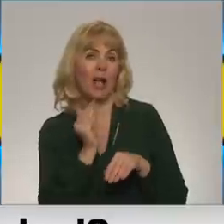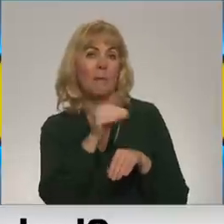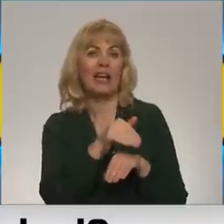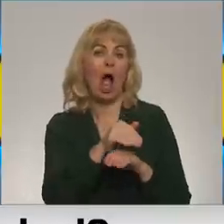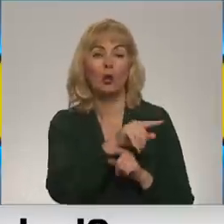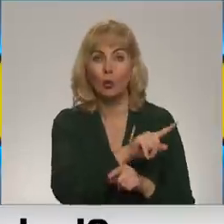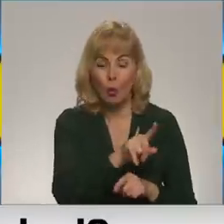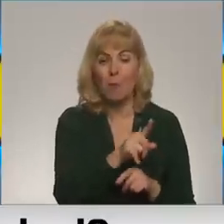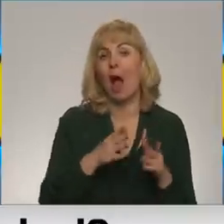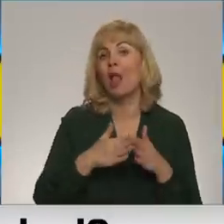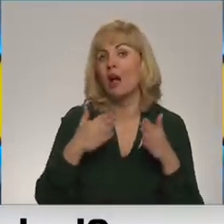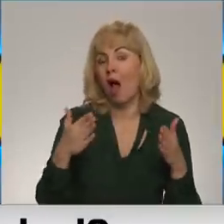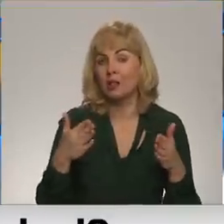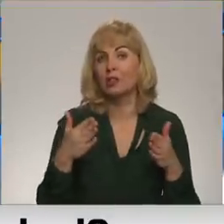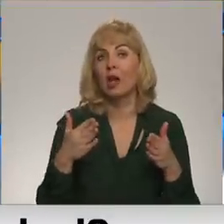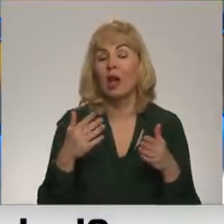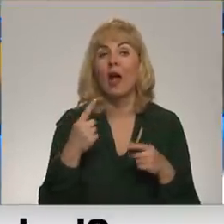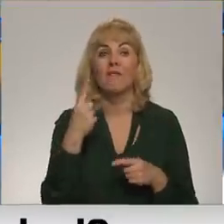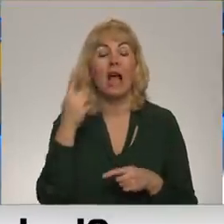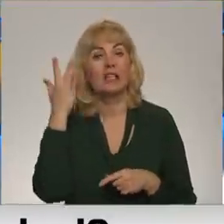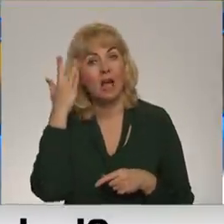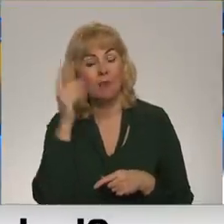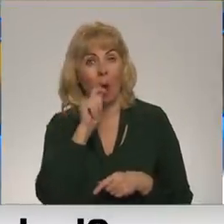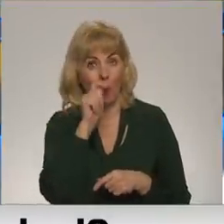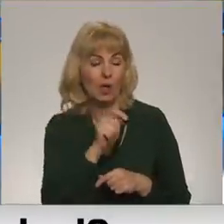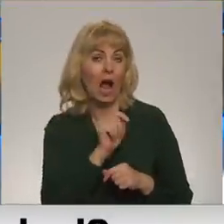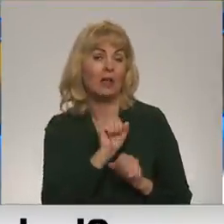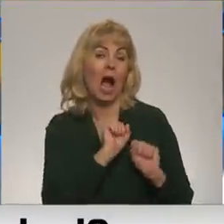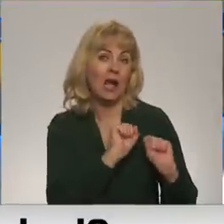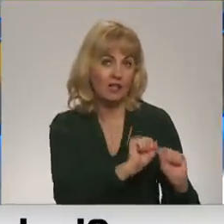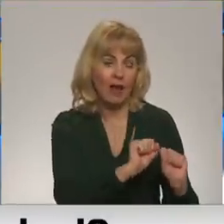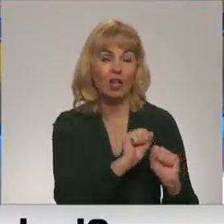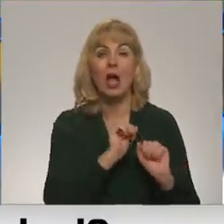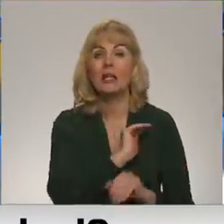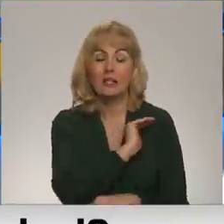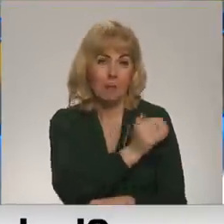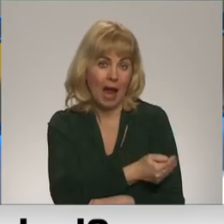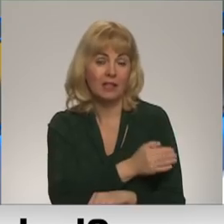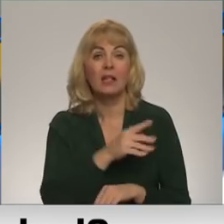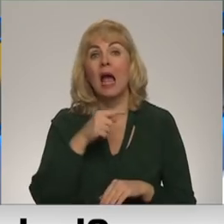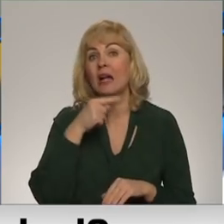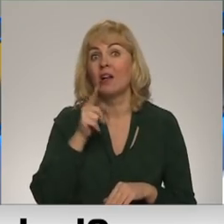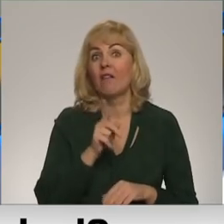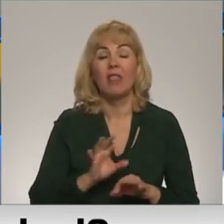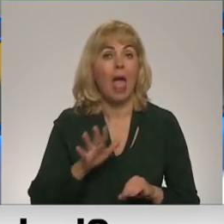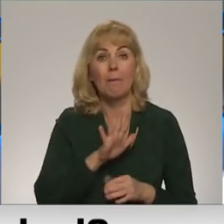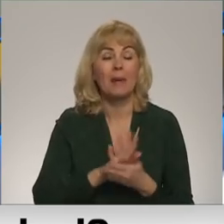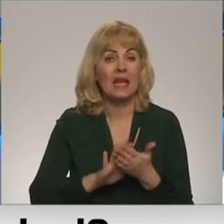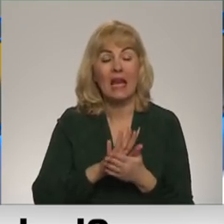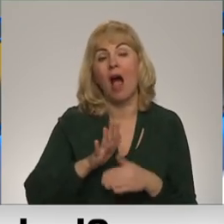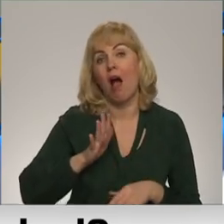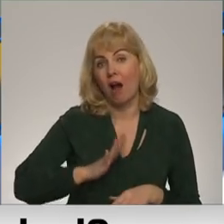Tas lielais, lielais, viens aspekts ir, brūk Ukrainas aizstāvība, kas viennozīmīgi daudz spēcīgāk nekā Krievijas gaidīja, otrais arī Krievijas pašas